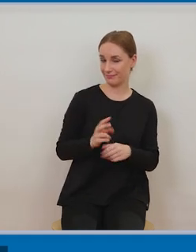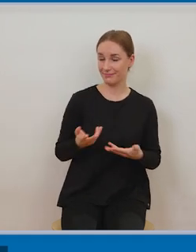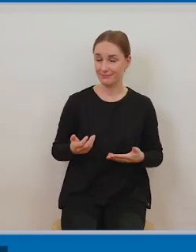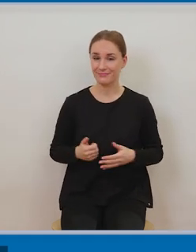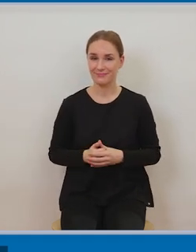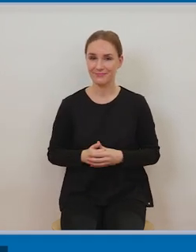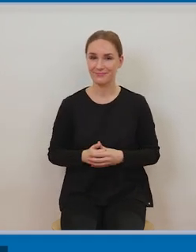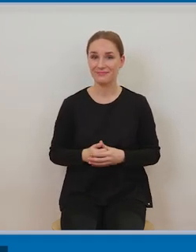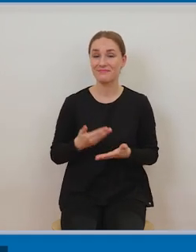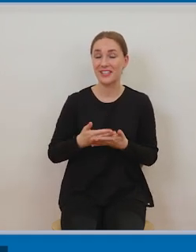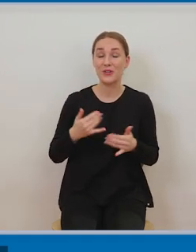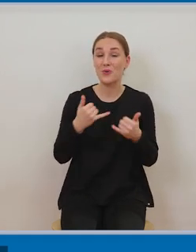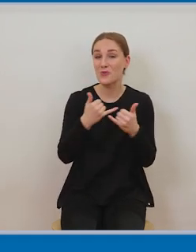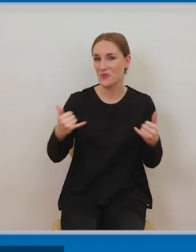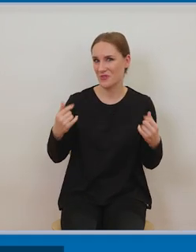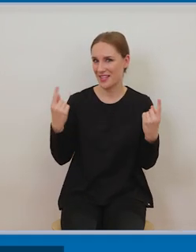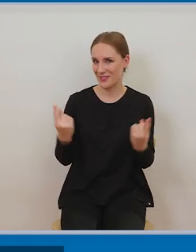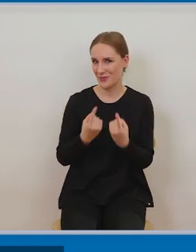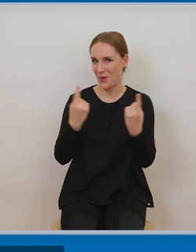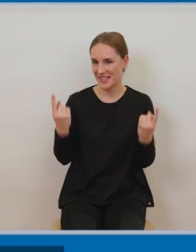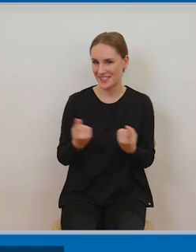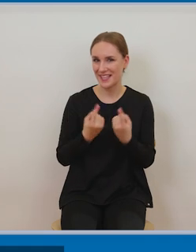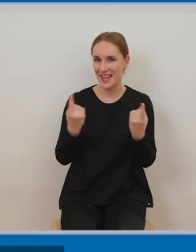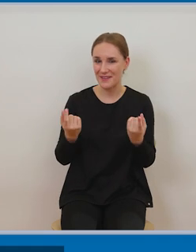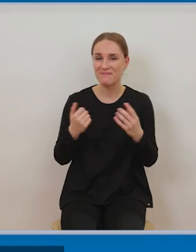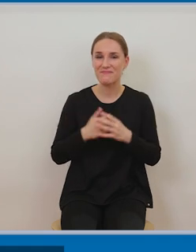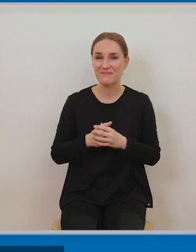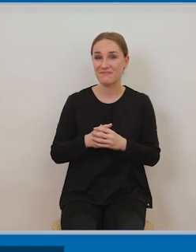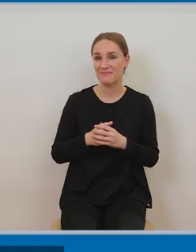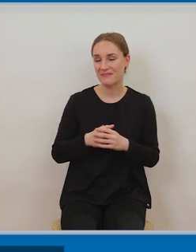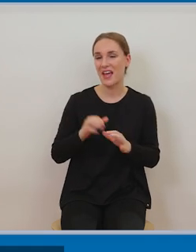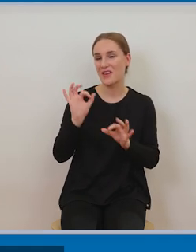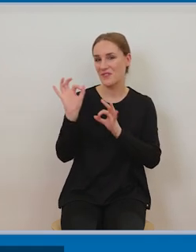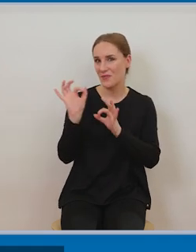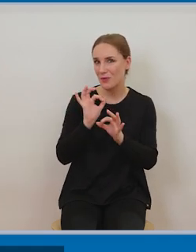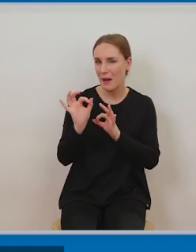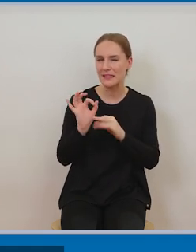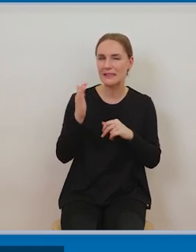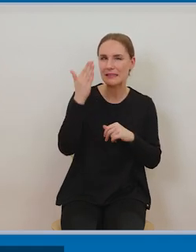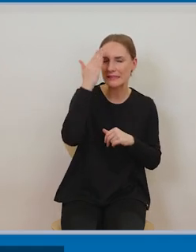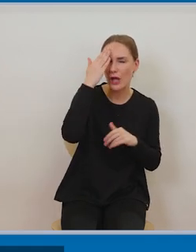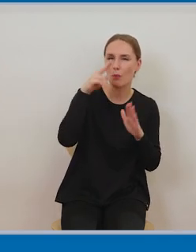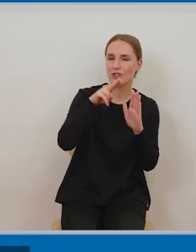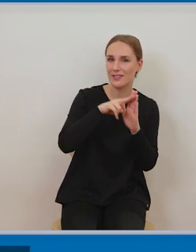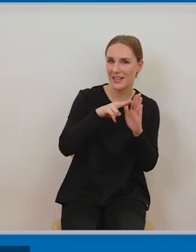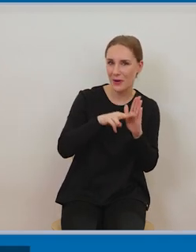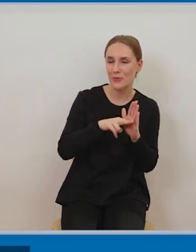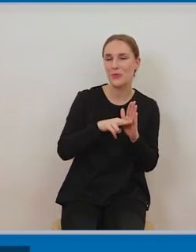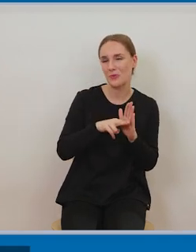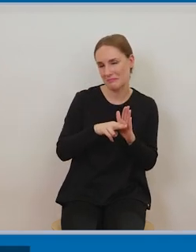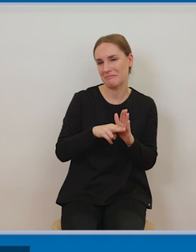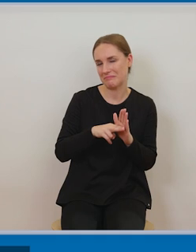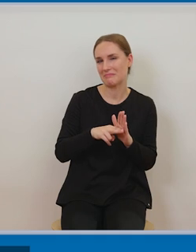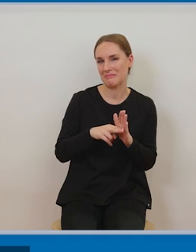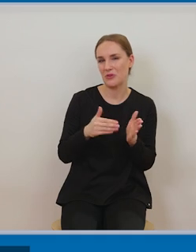przydać w różnych momentach możemy mieć albo potrzebę żeby szukać właśnie tych mechanizmów dozwolonego nieodpłatnego